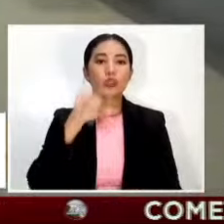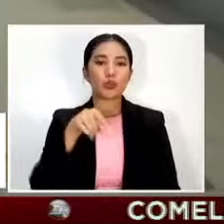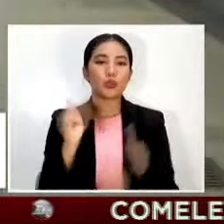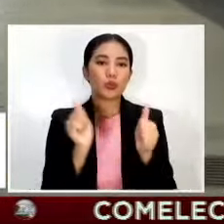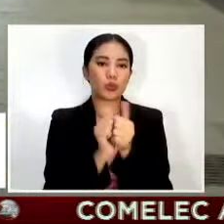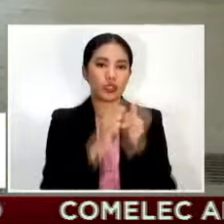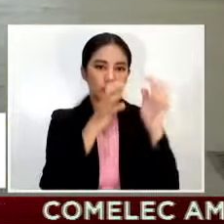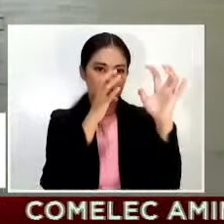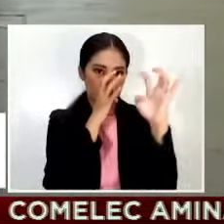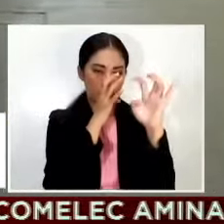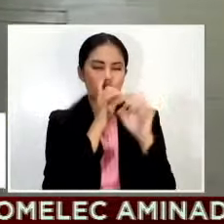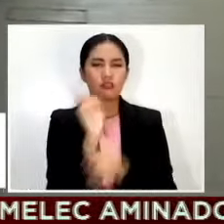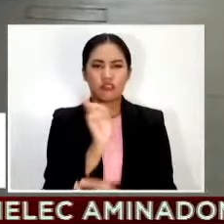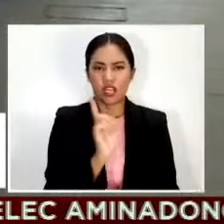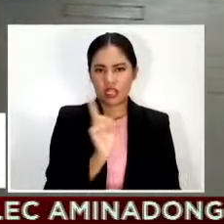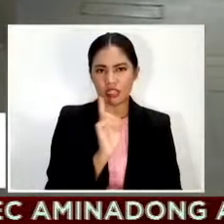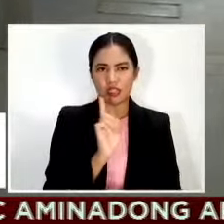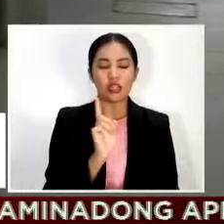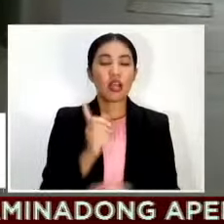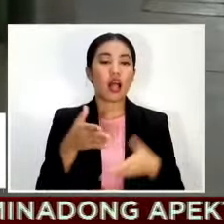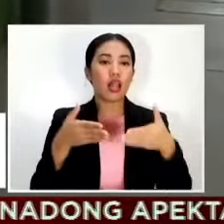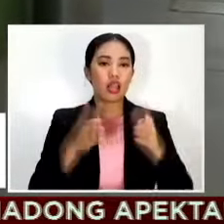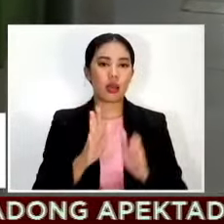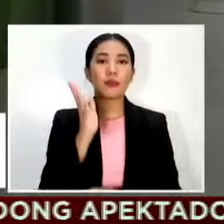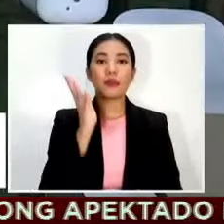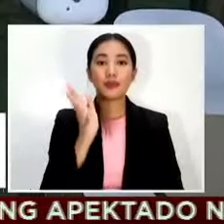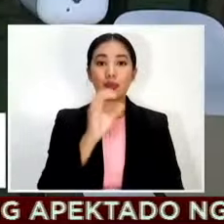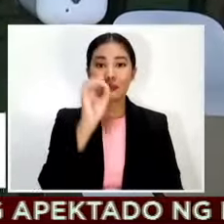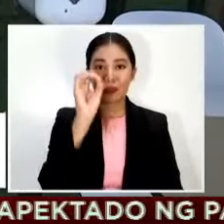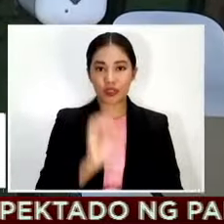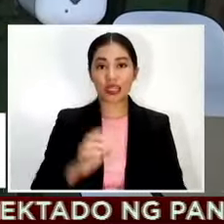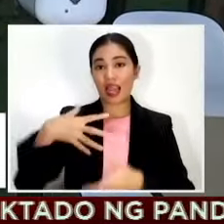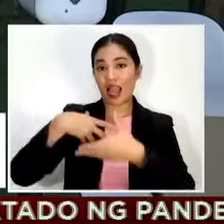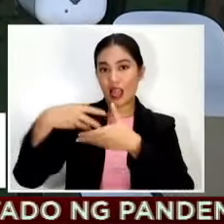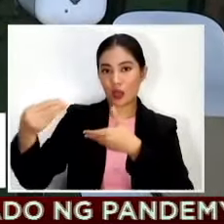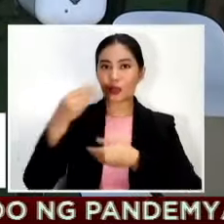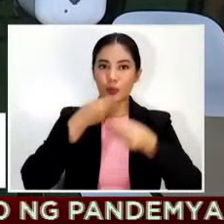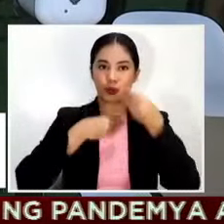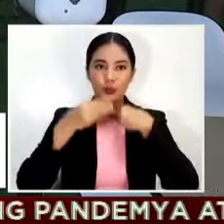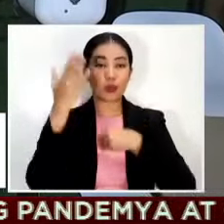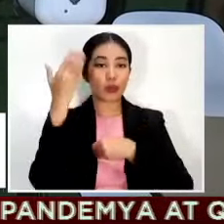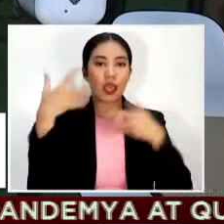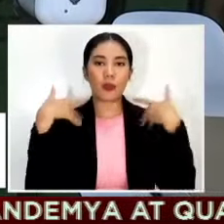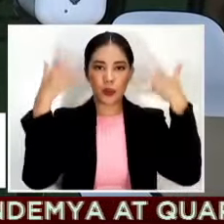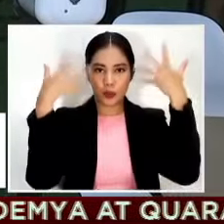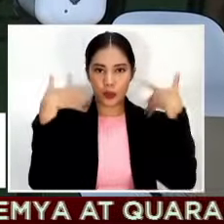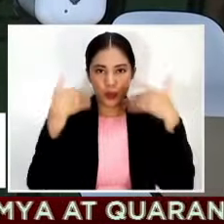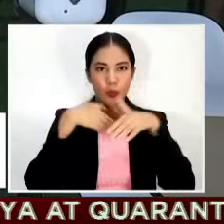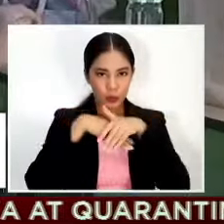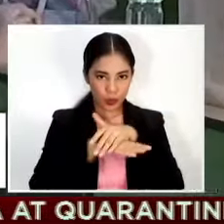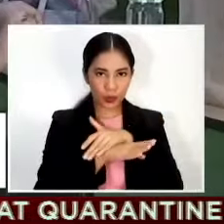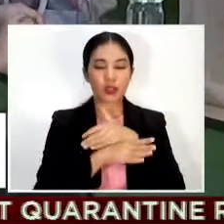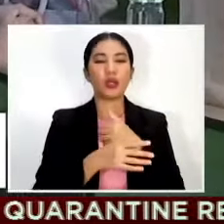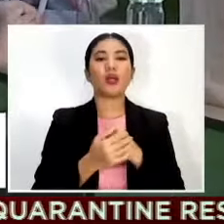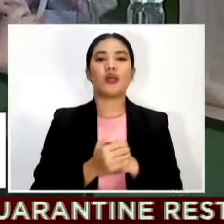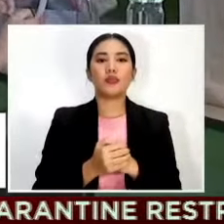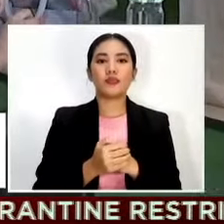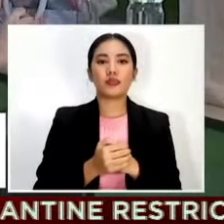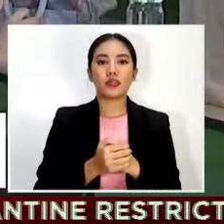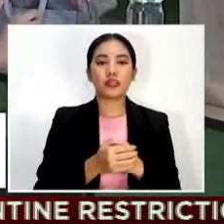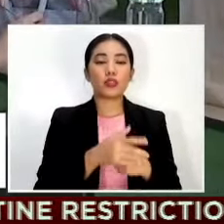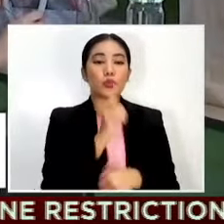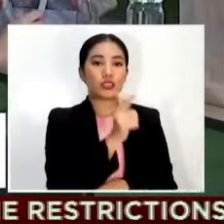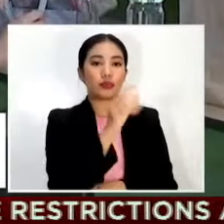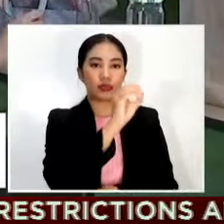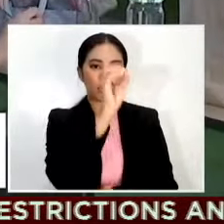pwede ang 50% na outdoor o alfresco dining kasabay ng 20% na indoor dining capacity papayagan din